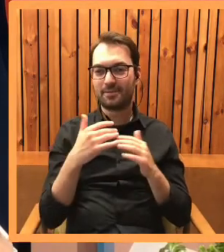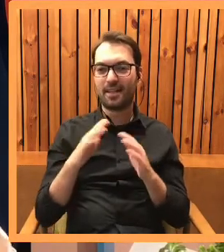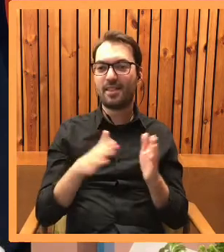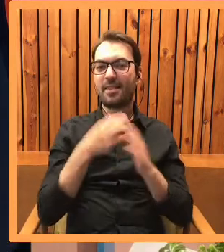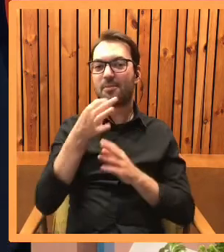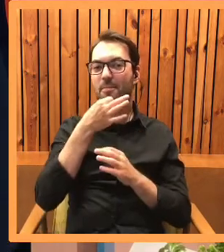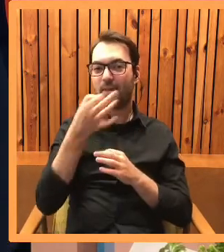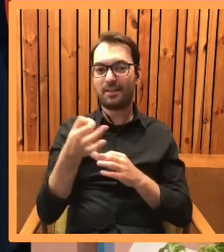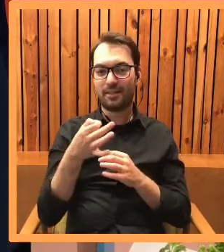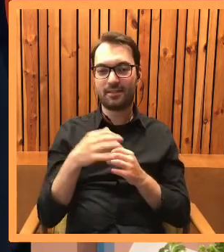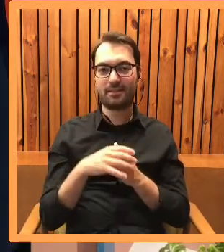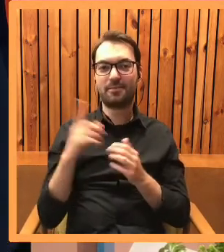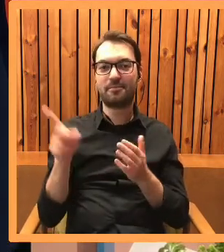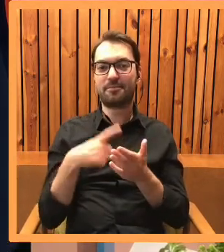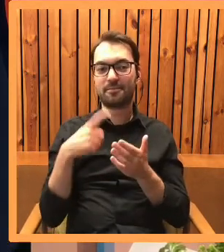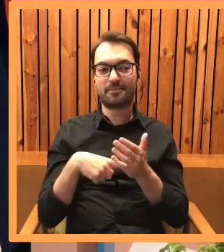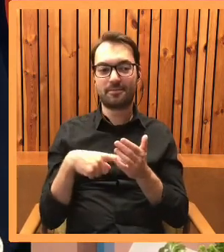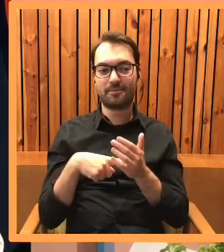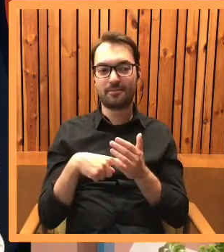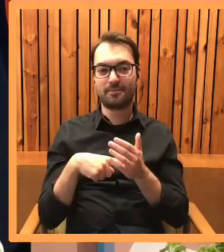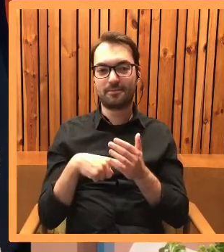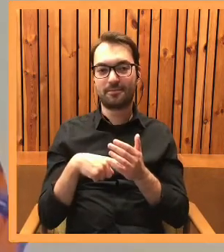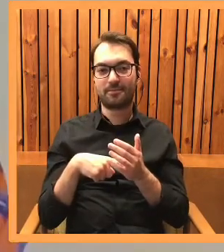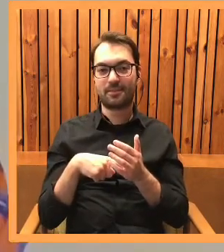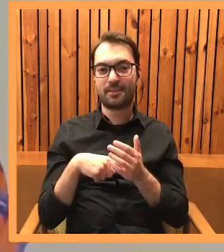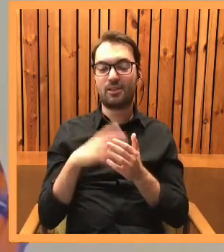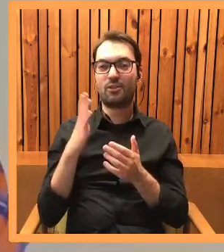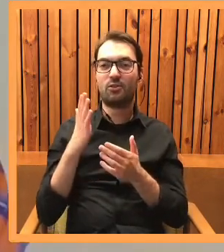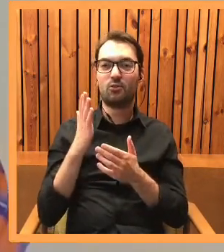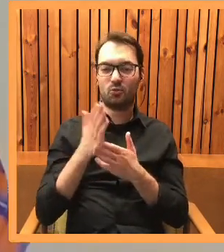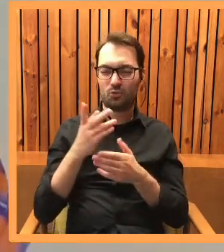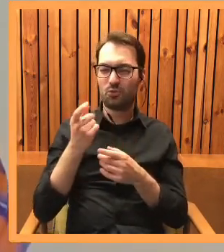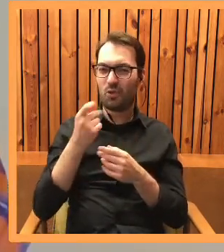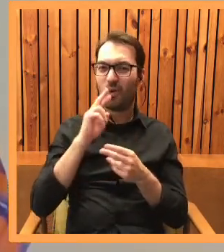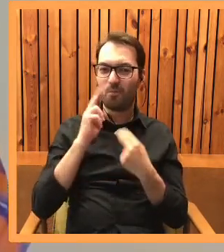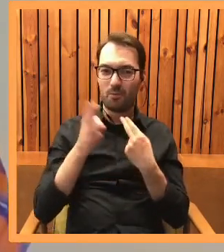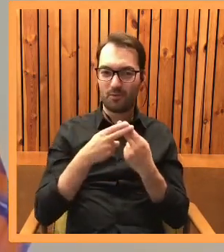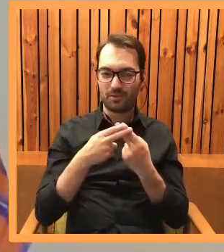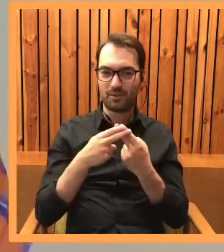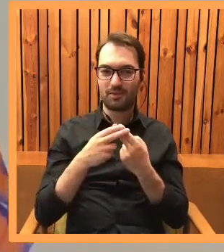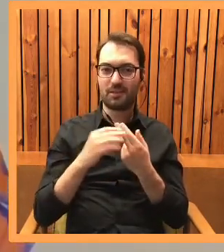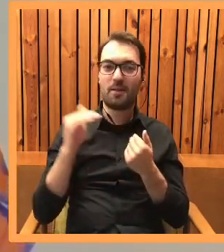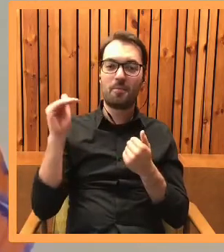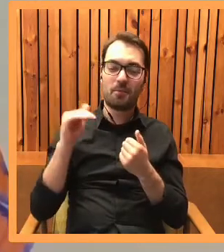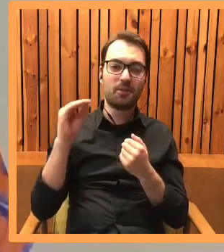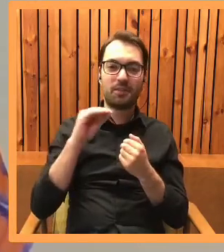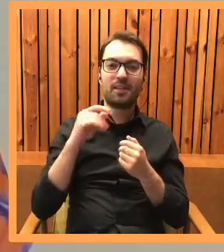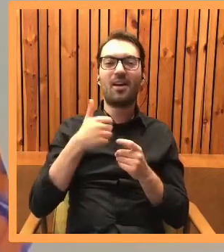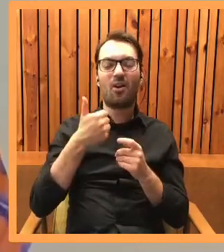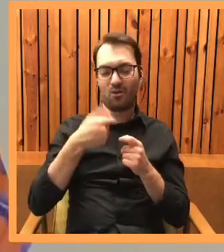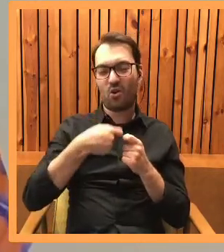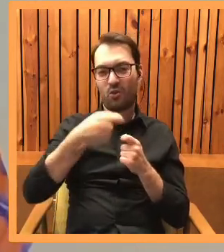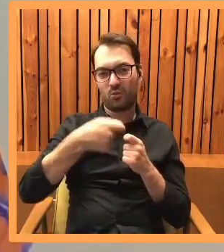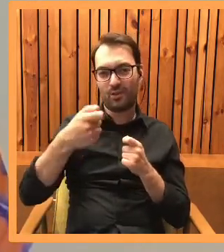kolejne od widzów tutaj przeglądam. Jest między innymi pytanie, a to Kasiu częściowo odpowiedziałaś, ale być może oprócz kontynuacji serii